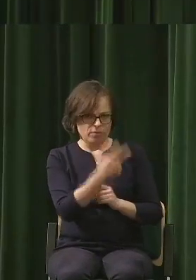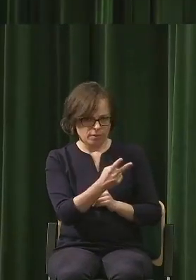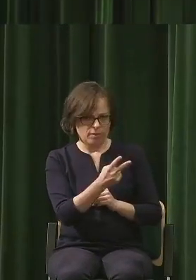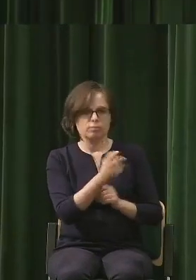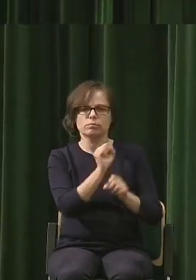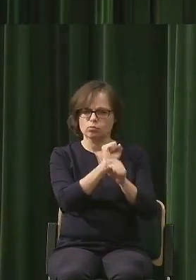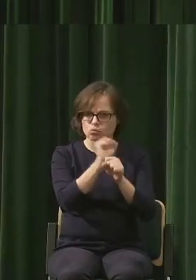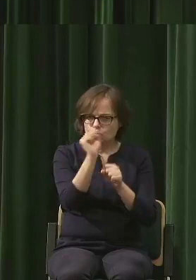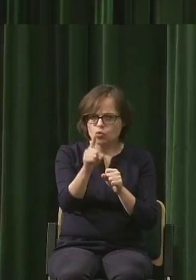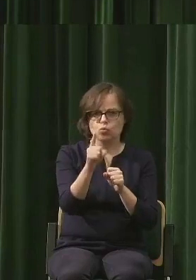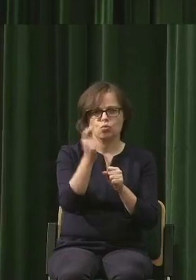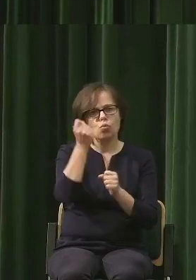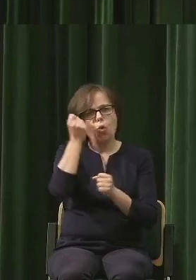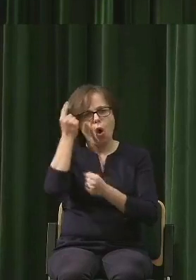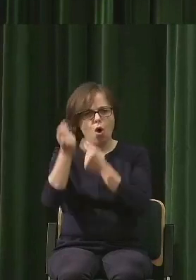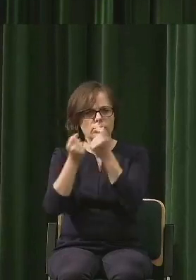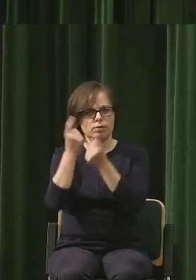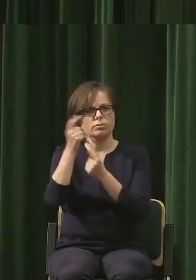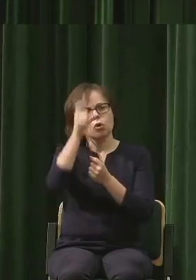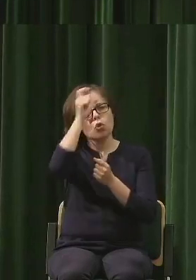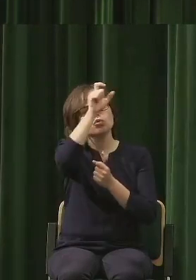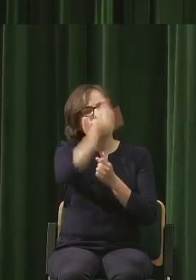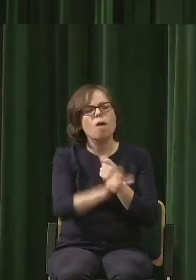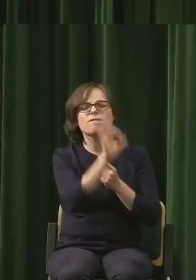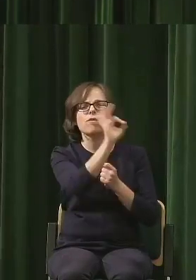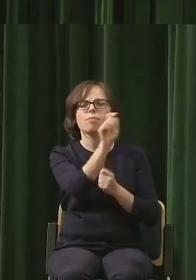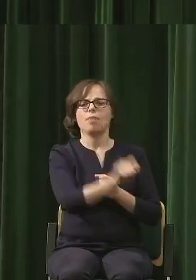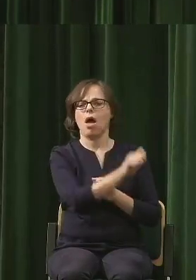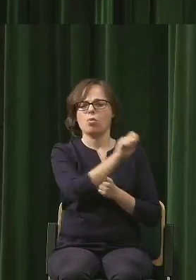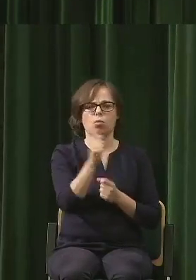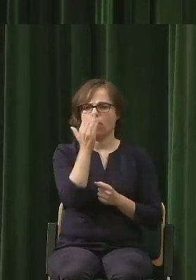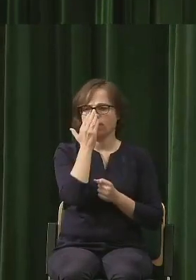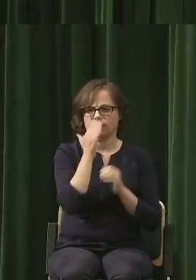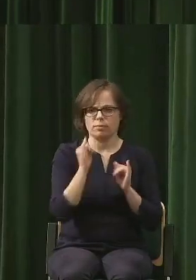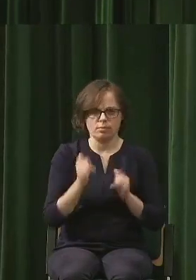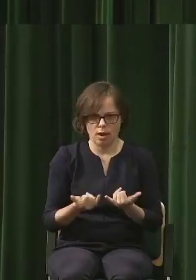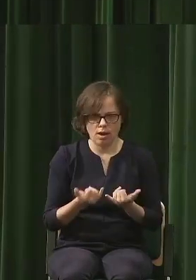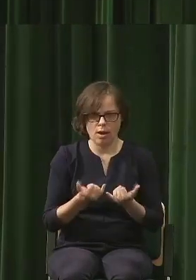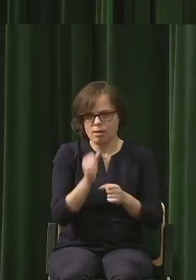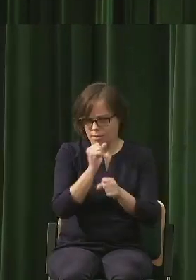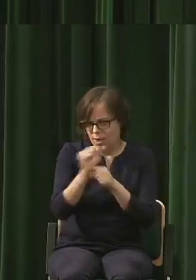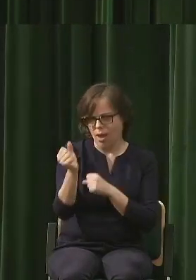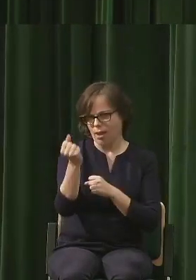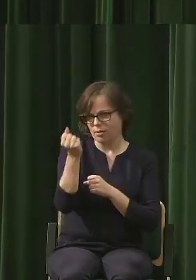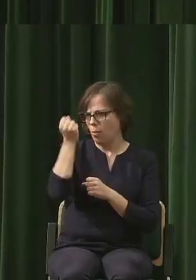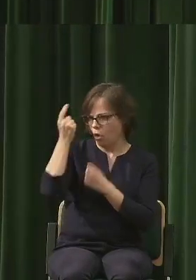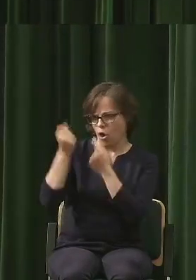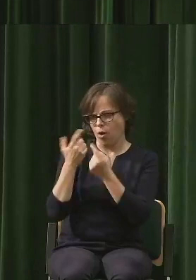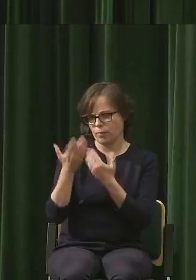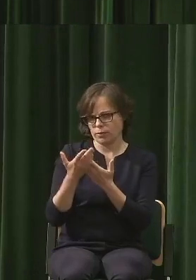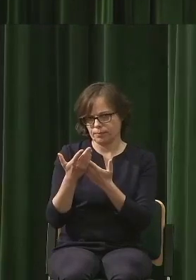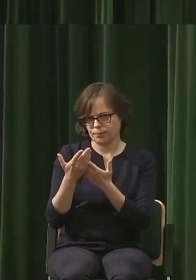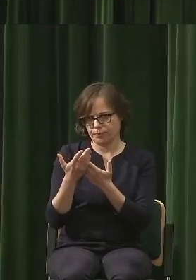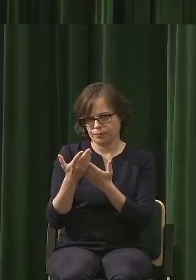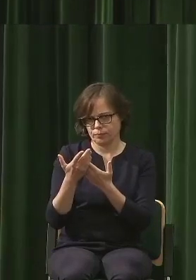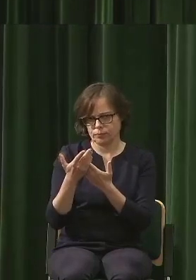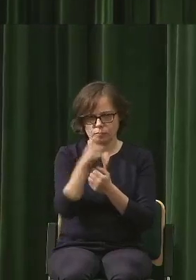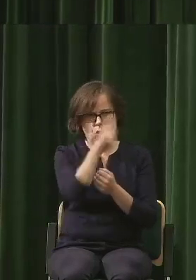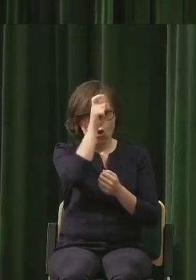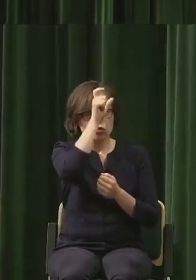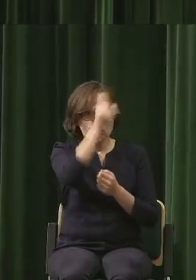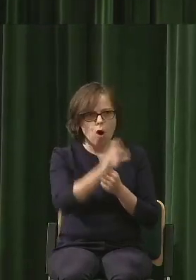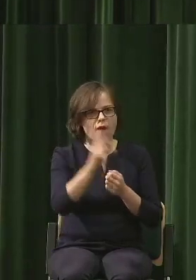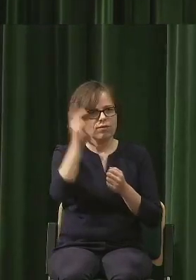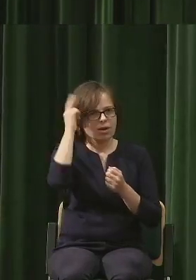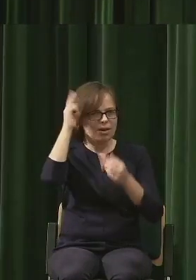jakieś koncepcje tak naprawdę natury człowieka, prawda, czy ta wizja racjonalności, też ją można przecież definiować